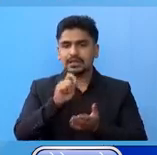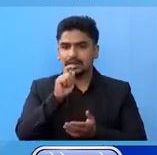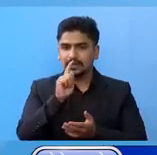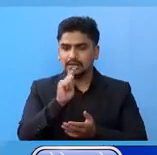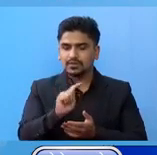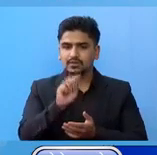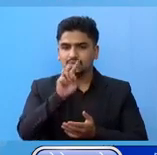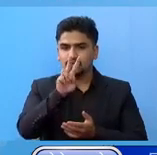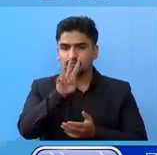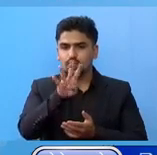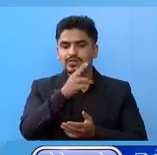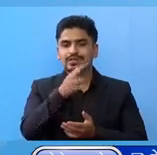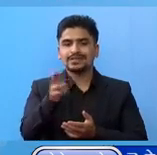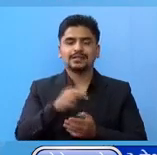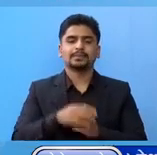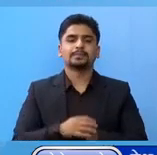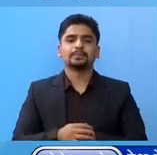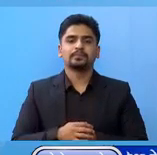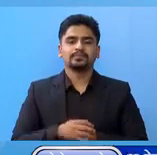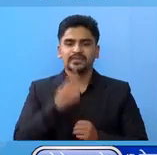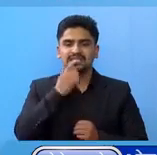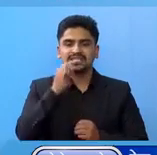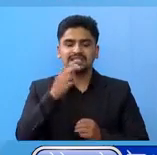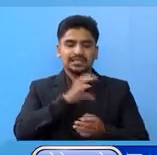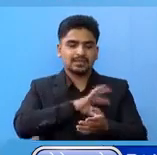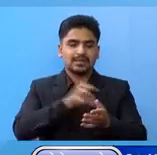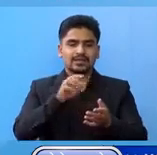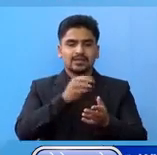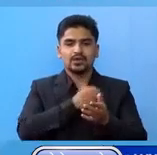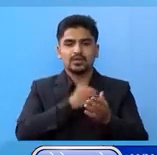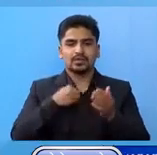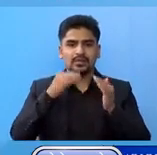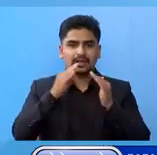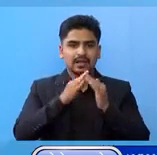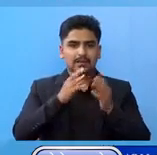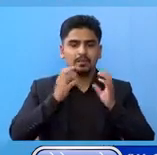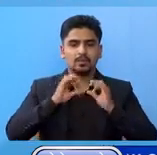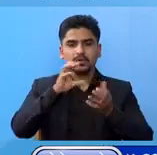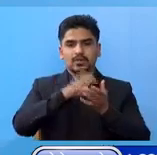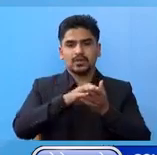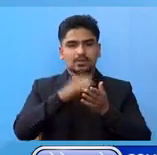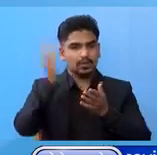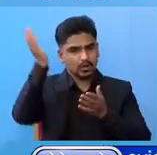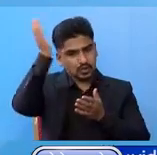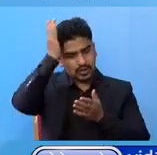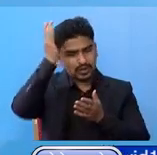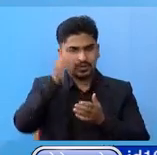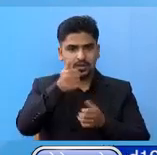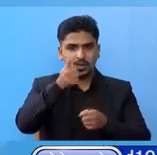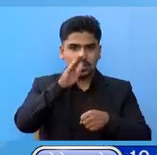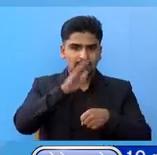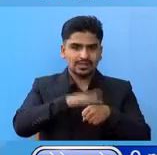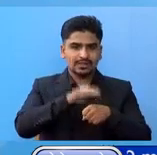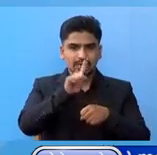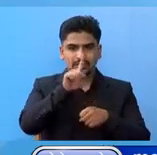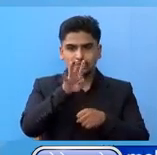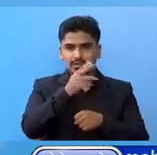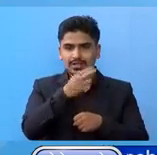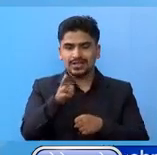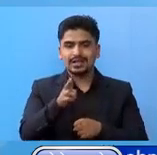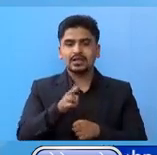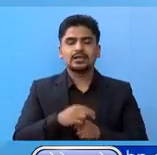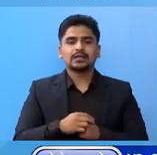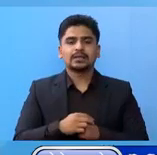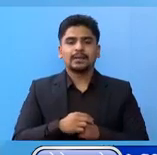24 जना, सेती प्रादेशिक अस्पताल प्रयोक्षाला धनगडी में अच्छाम का 14 जना,